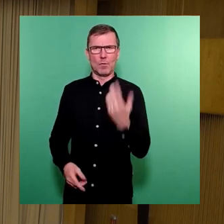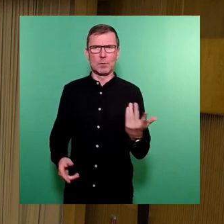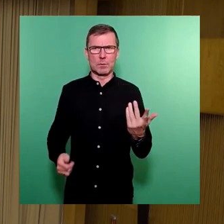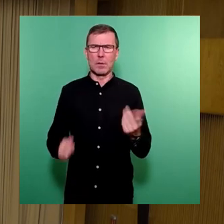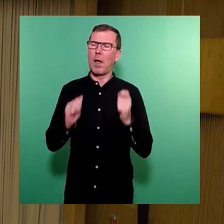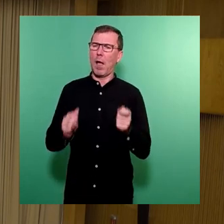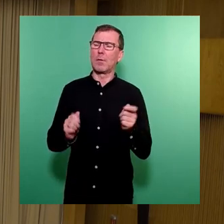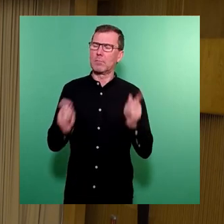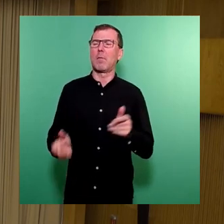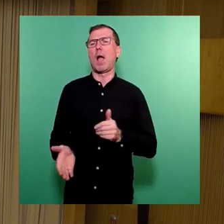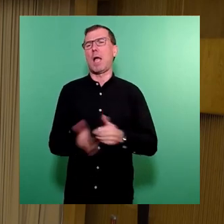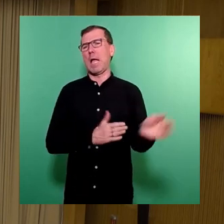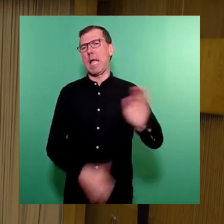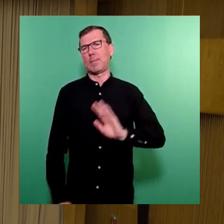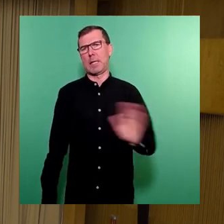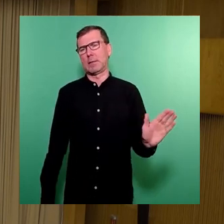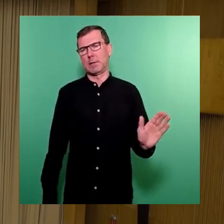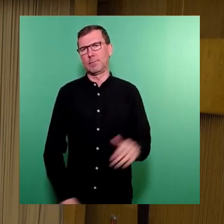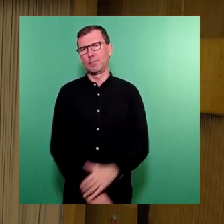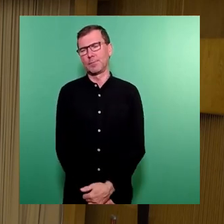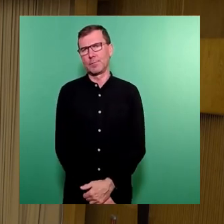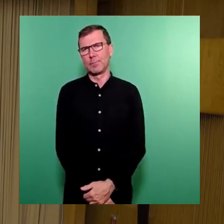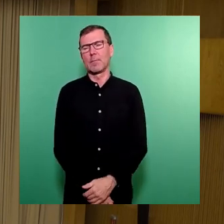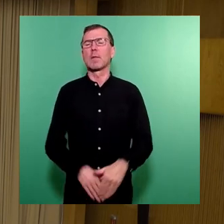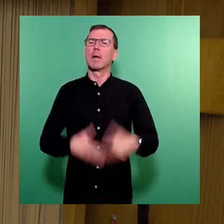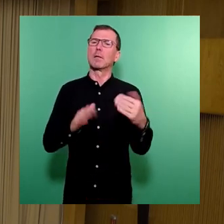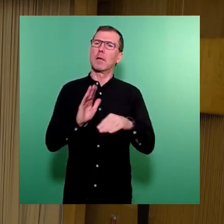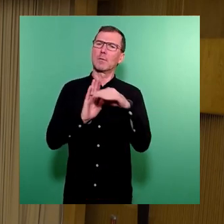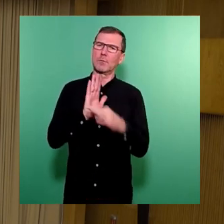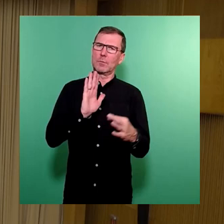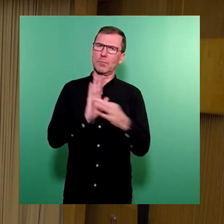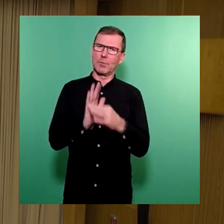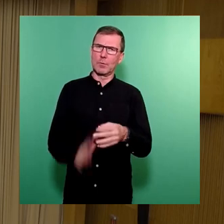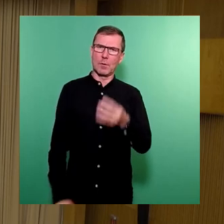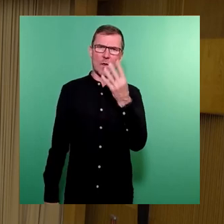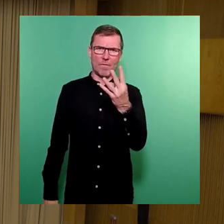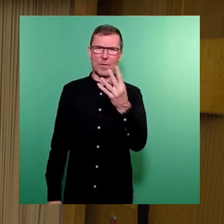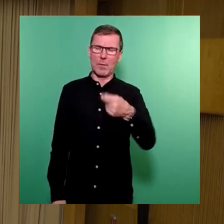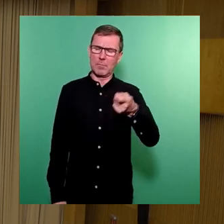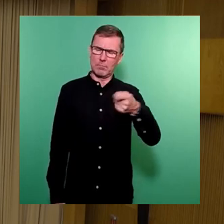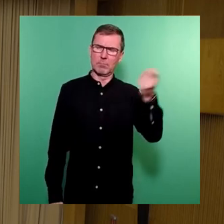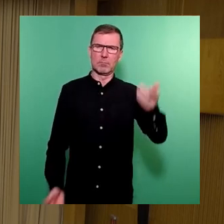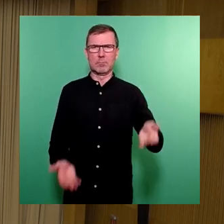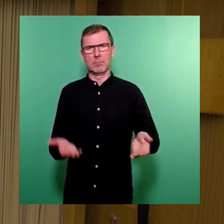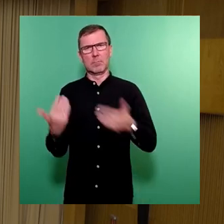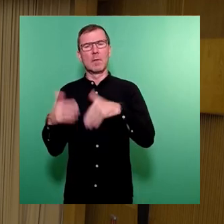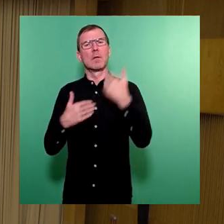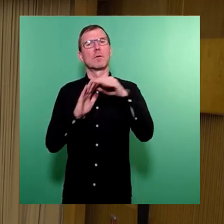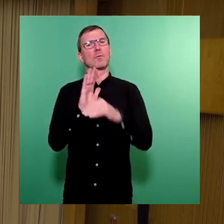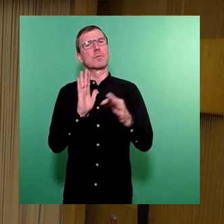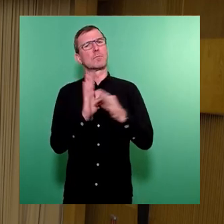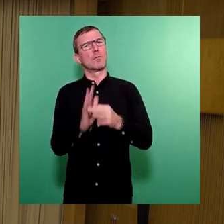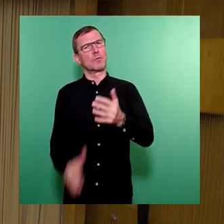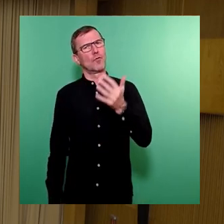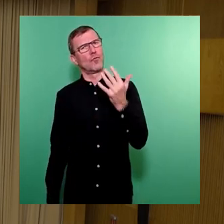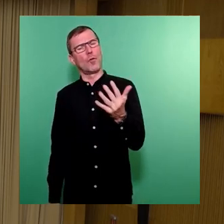abgelehnt. Damit wäre der Tagesordnungspunkt 4 absolviert. Wir kommen zum Tagesordnungspunkt